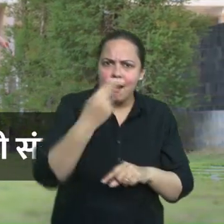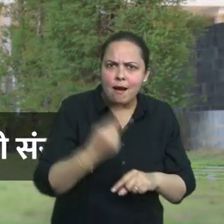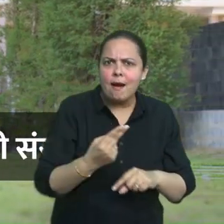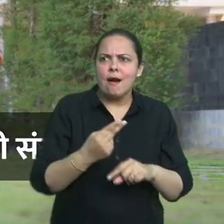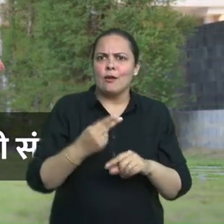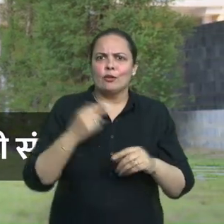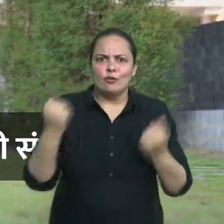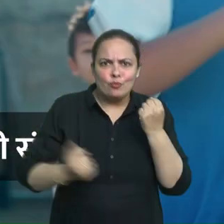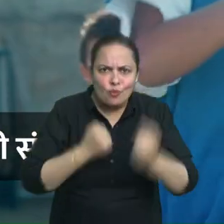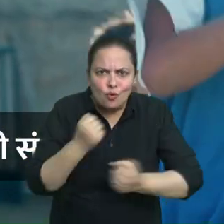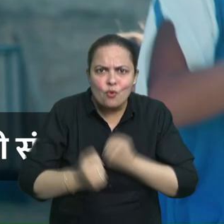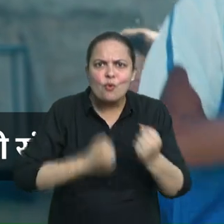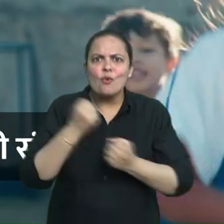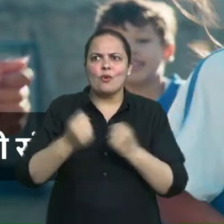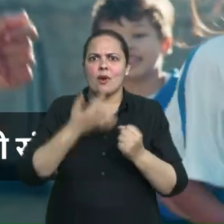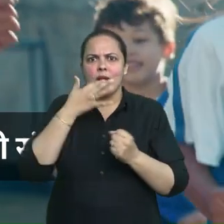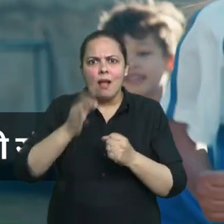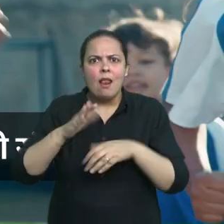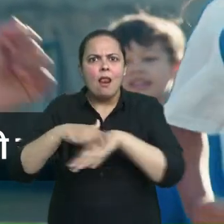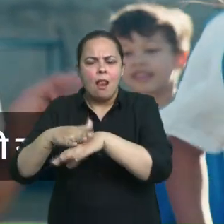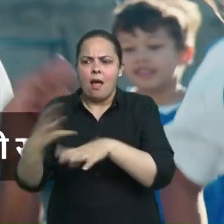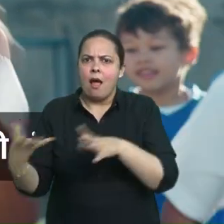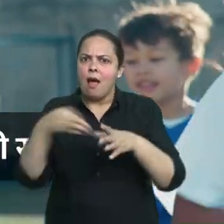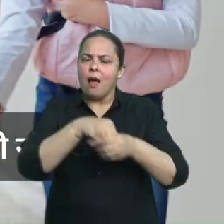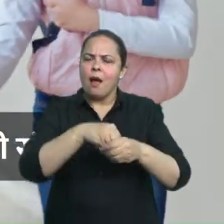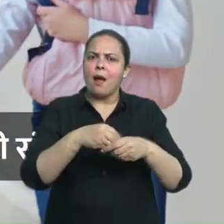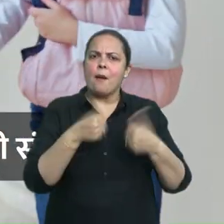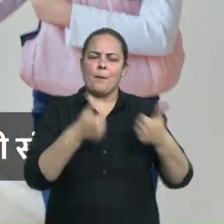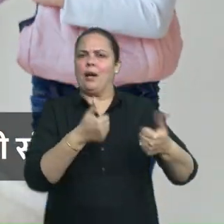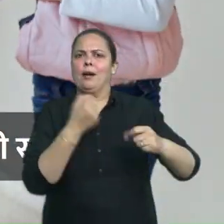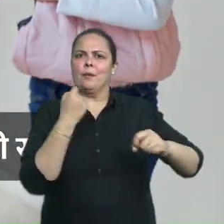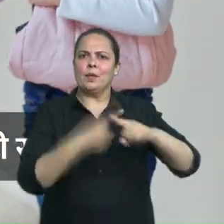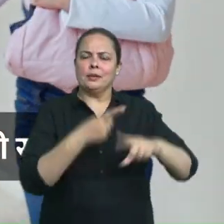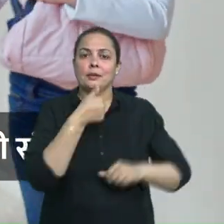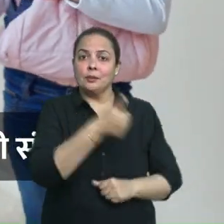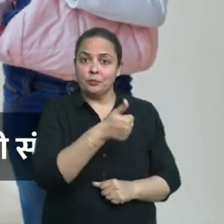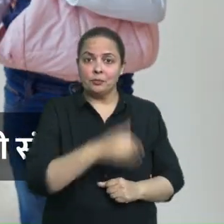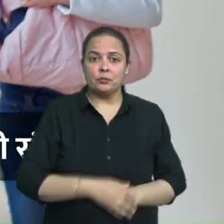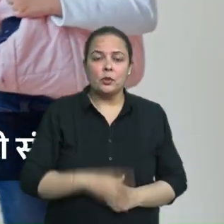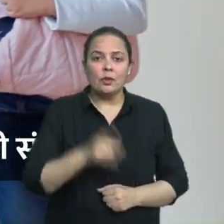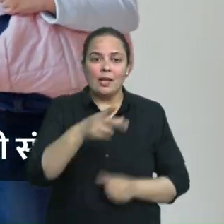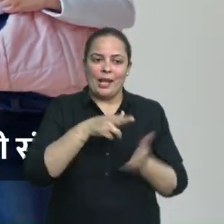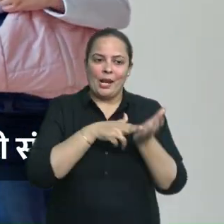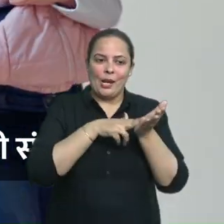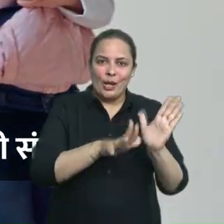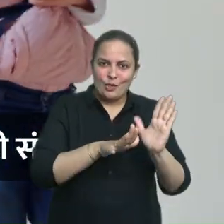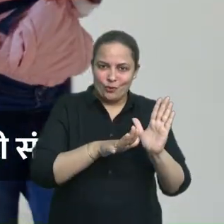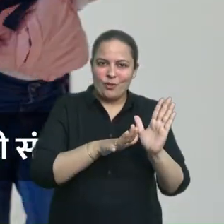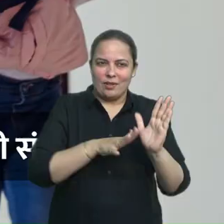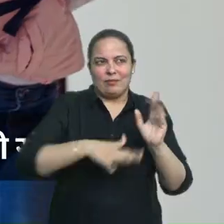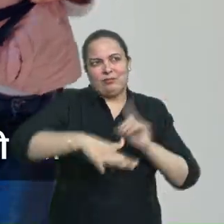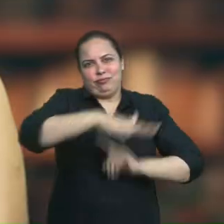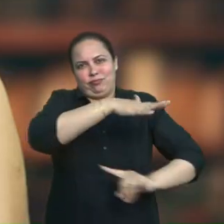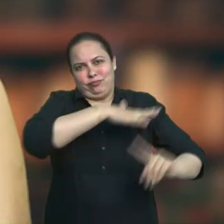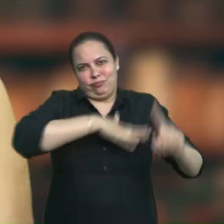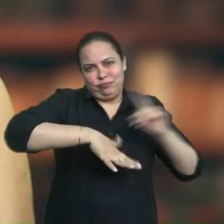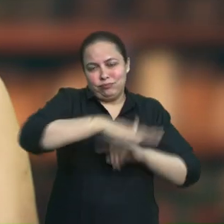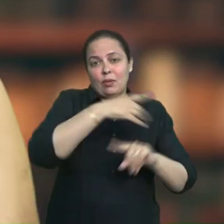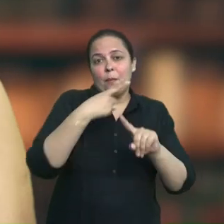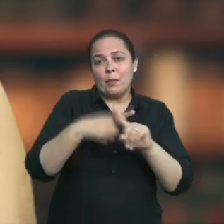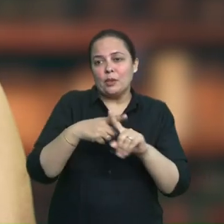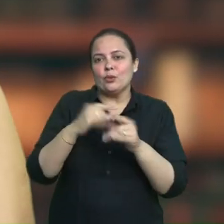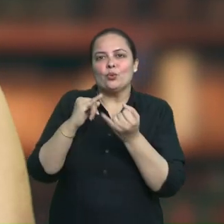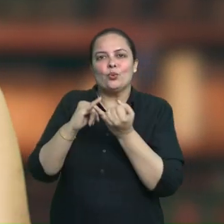रूची की अनुसार सीखने सिखाने के अवसर देते हुए, उनकी शैक्षिक्ष प्रक्रिया में वृधी करने में योगदान देगा। यह